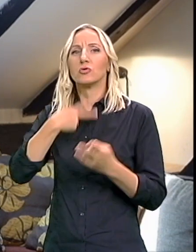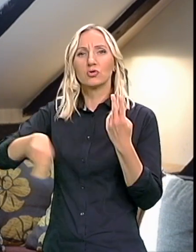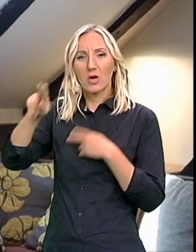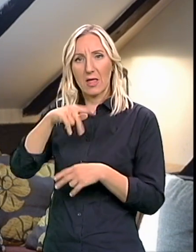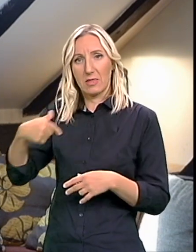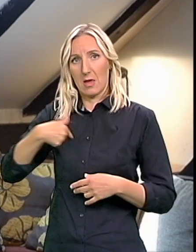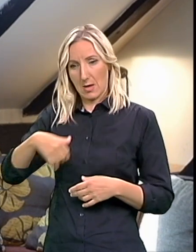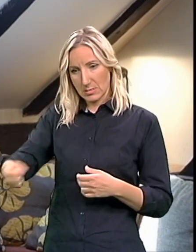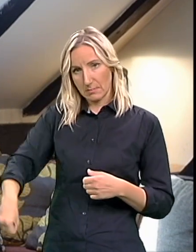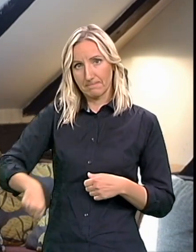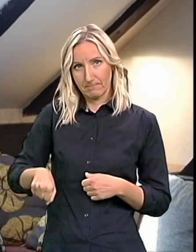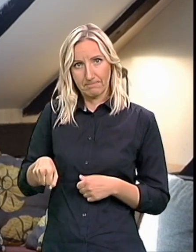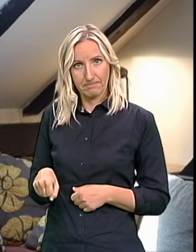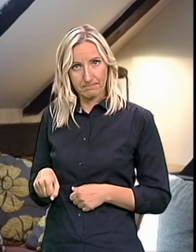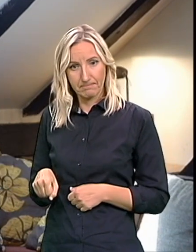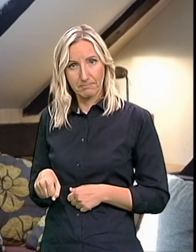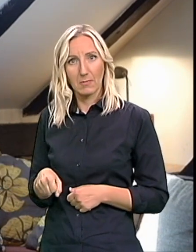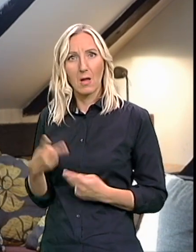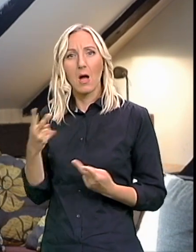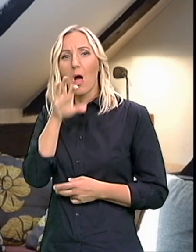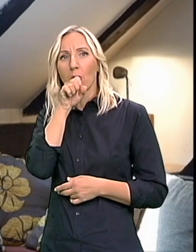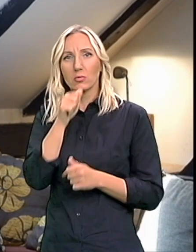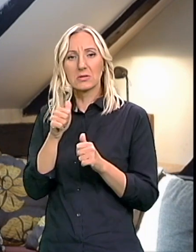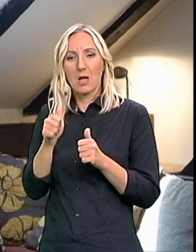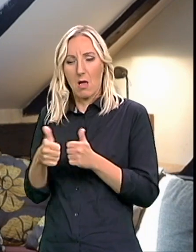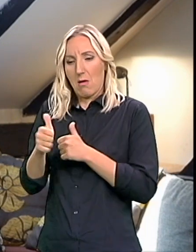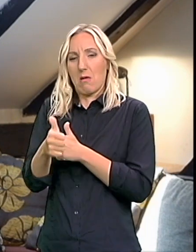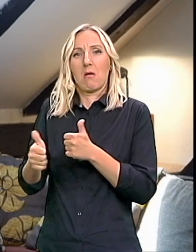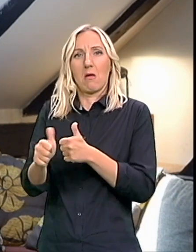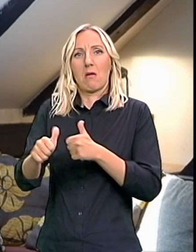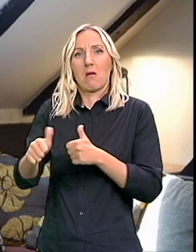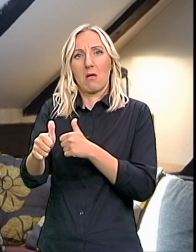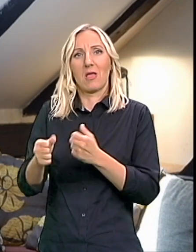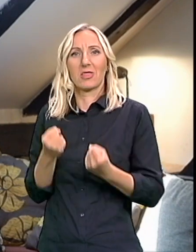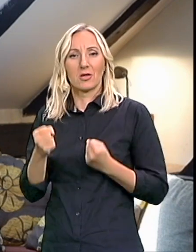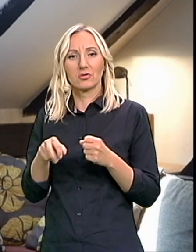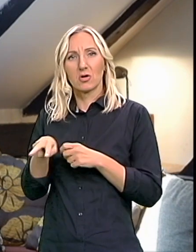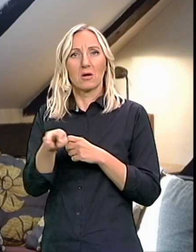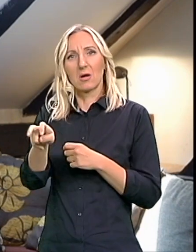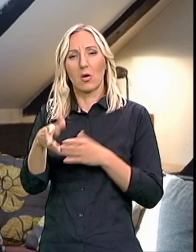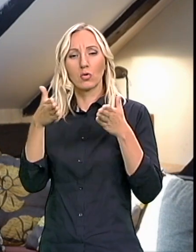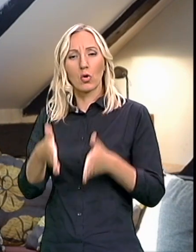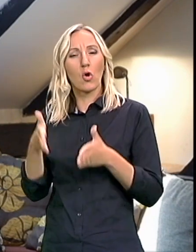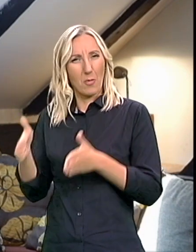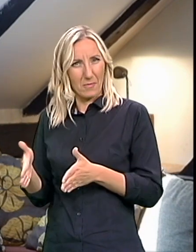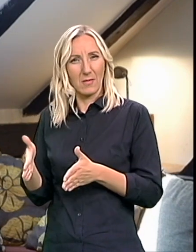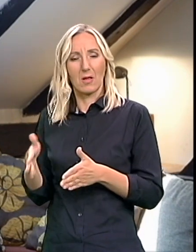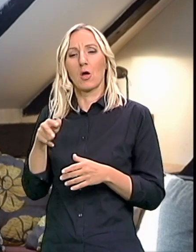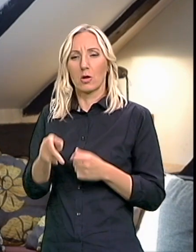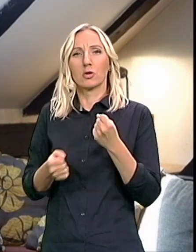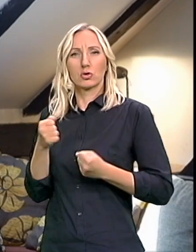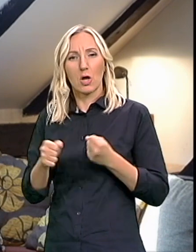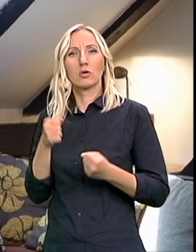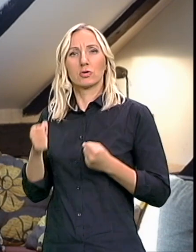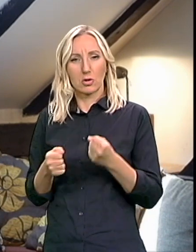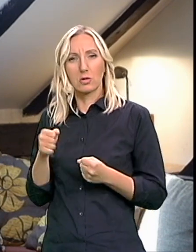uzeo I on je kao nekako štene Trčkarao ispred mene Od groblja u Žarkovu I trčkarao I trčkarao I